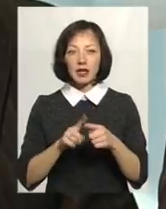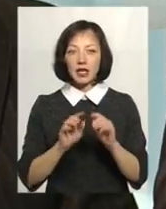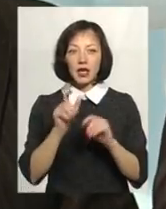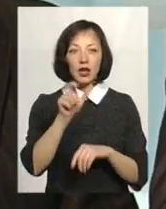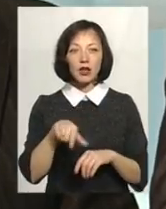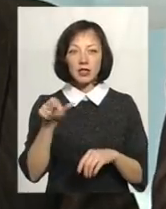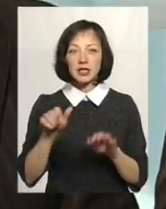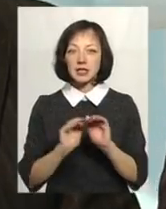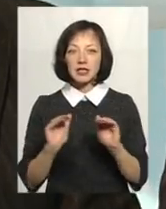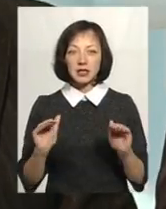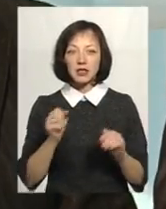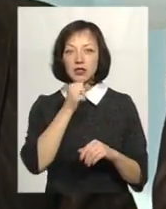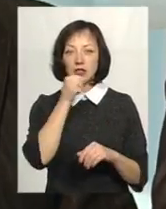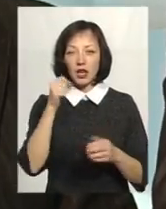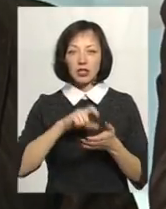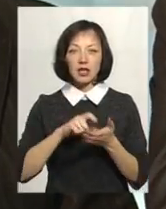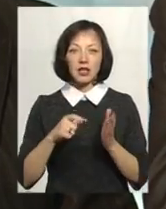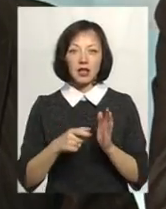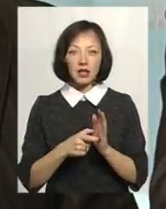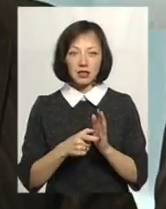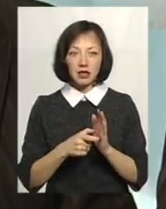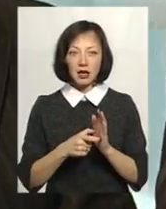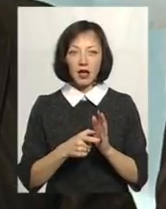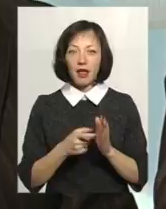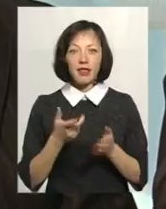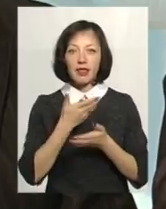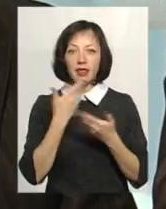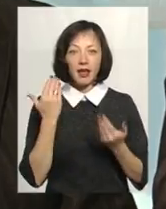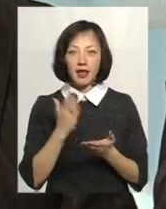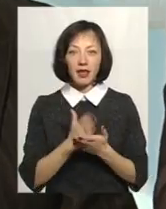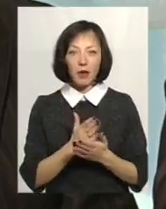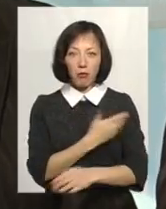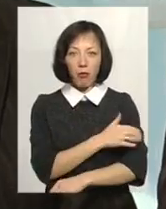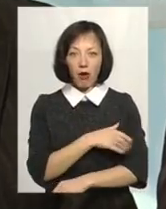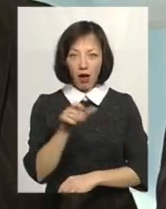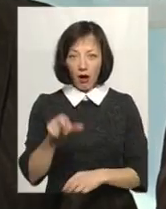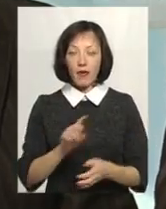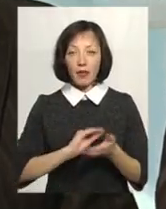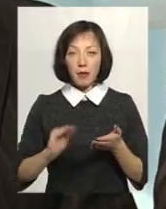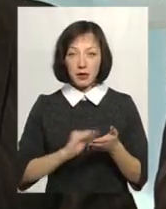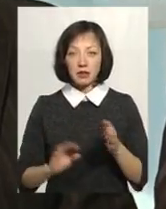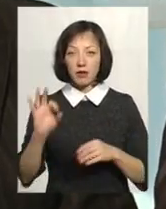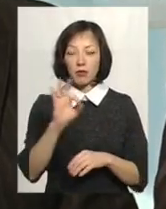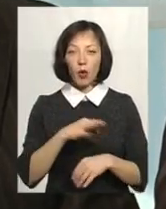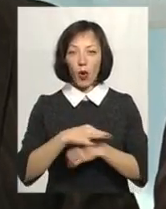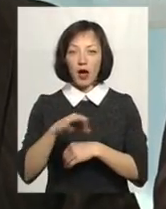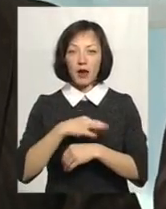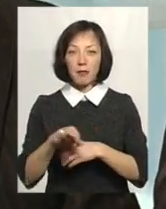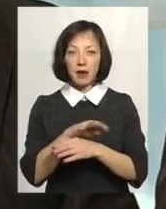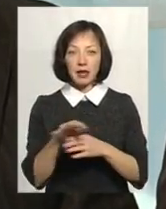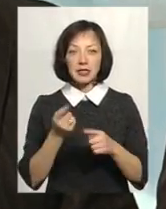ці люди, ці діти старших класів, той же саме Даніил Горощук, він не є етничним поляком, але він написав про репресії.